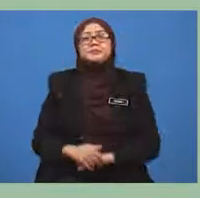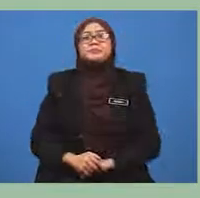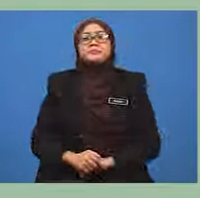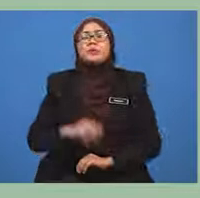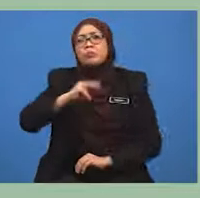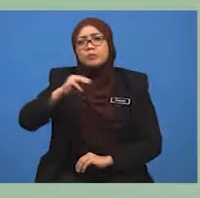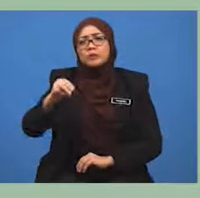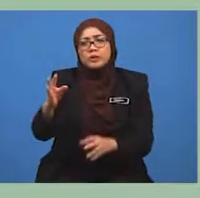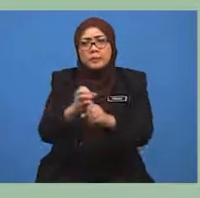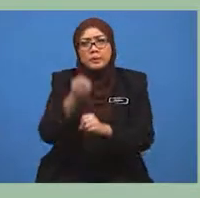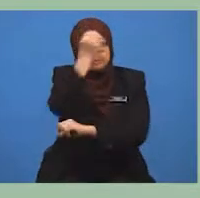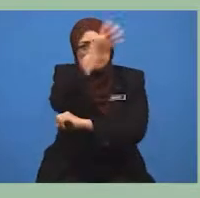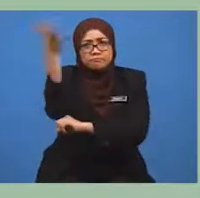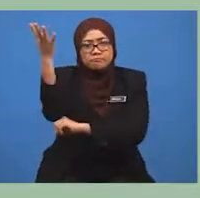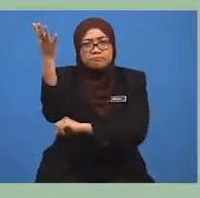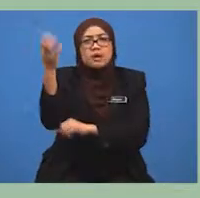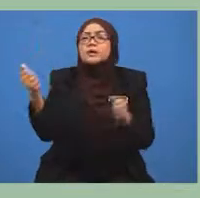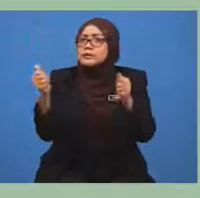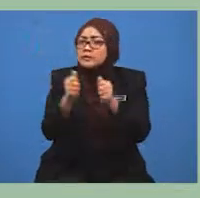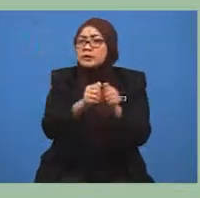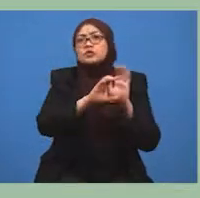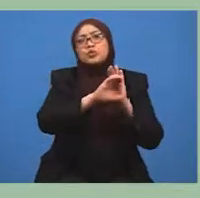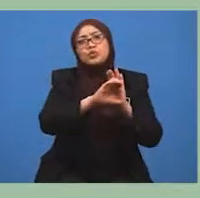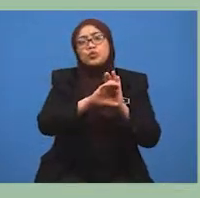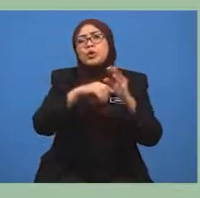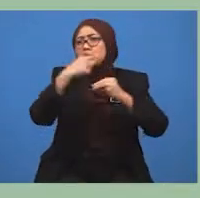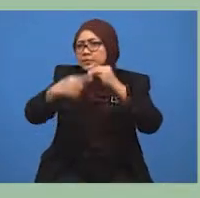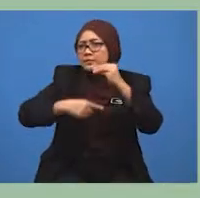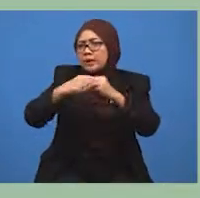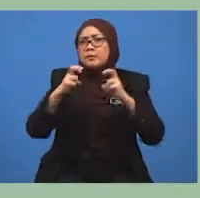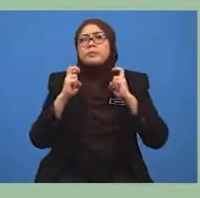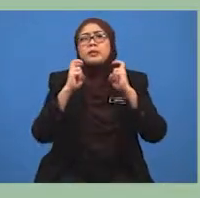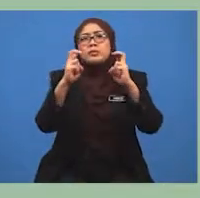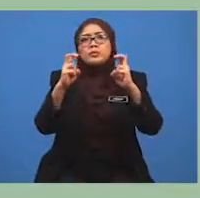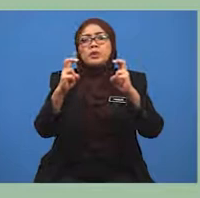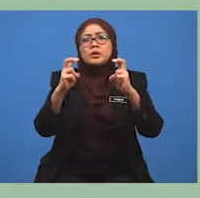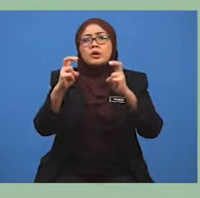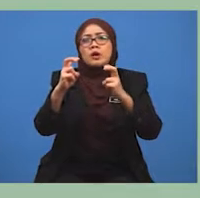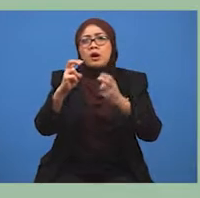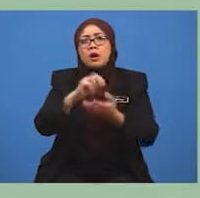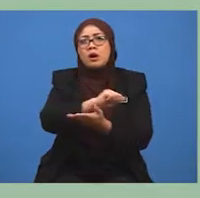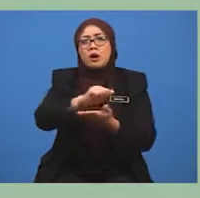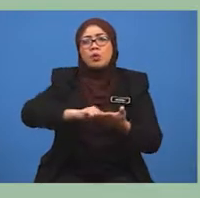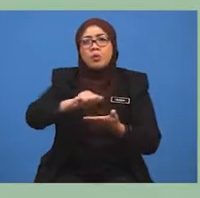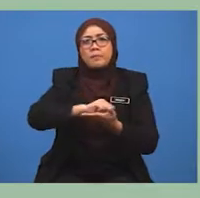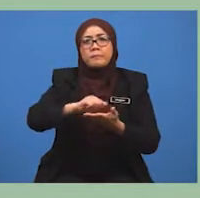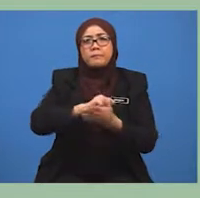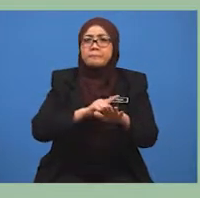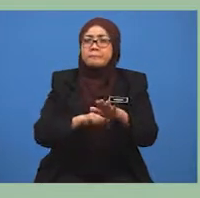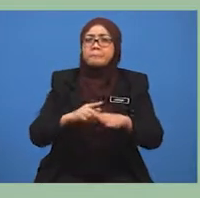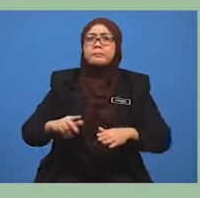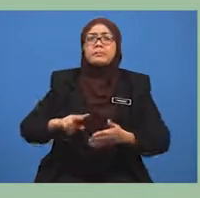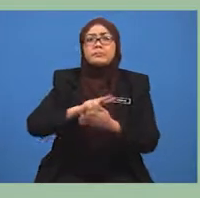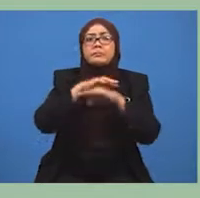menerangkan dengan contoh tentang pengangkutan awam di Malaysia. Keempat, murid-murid